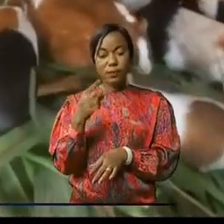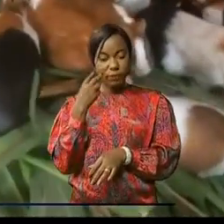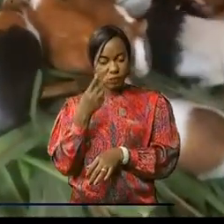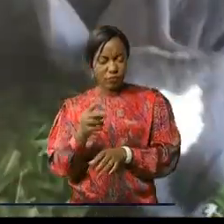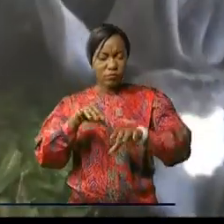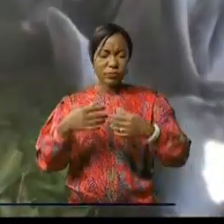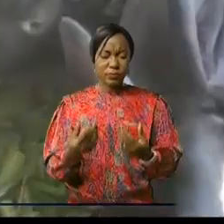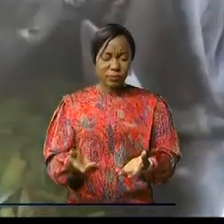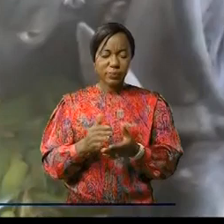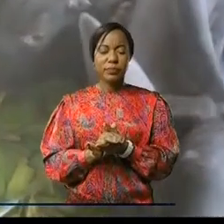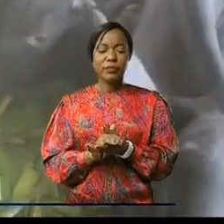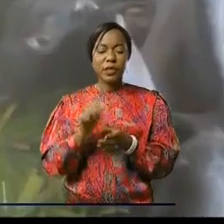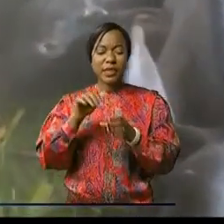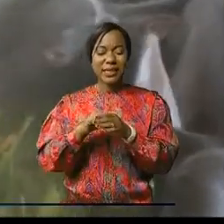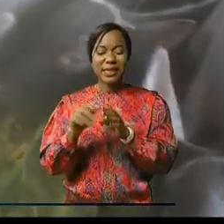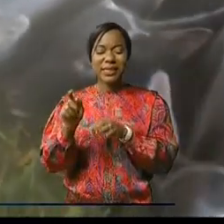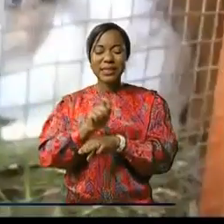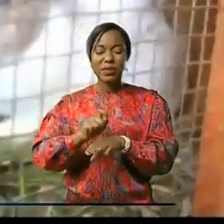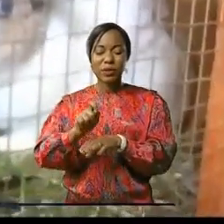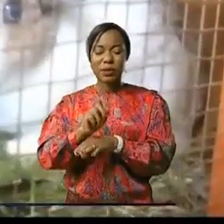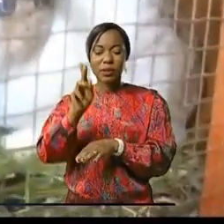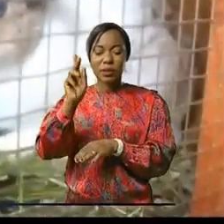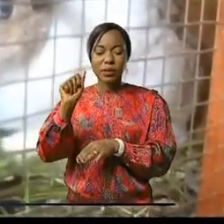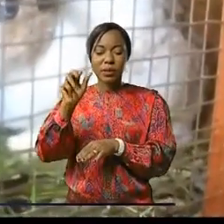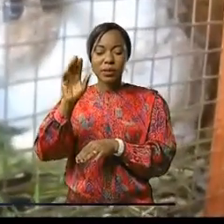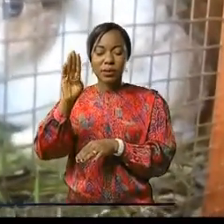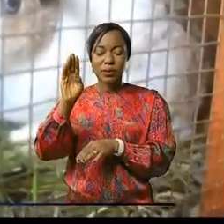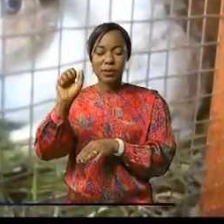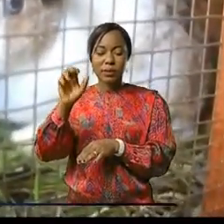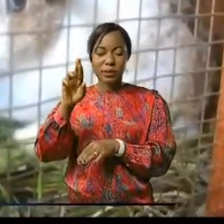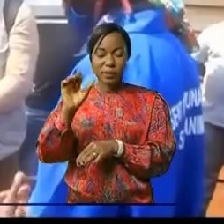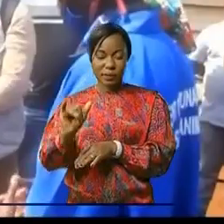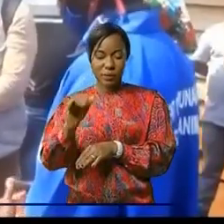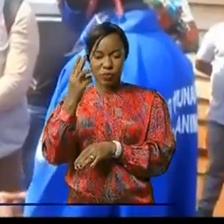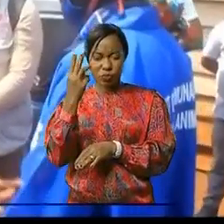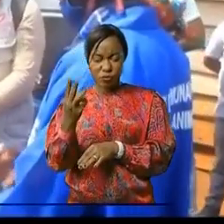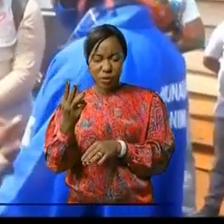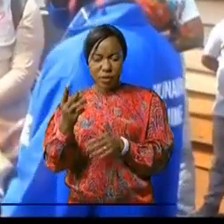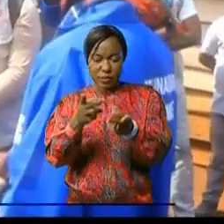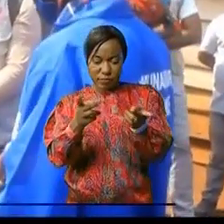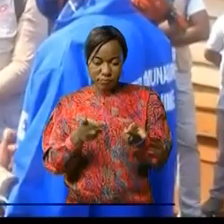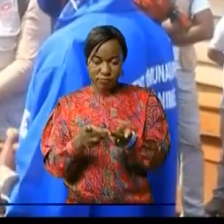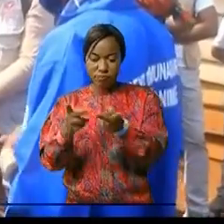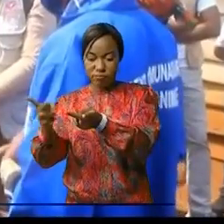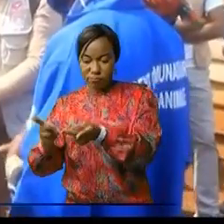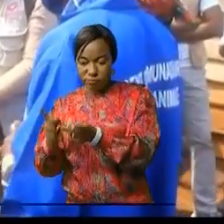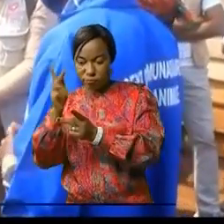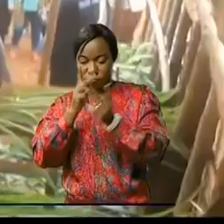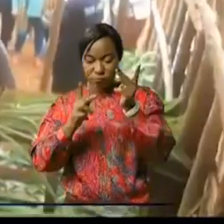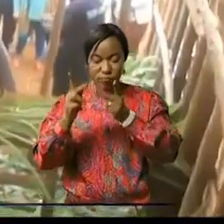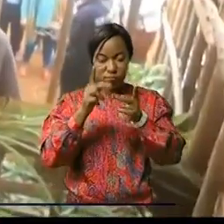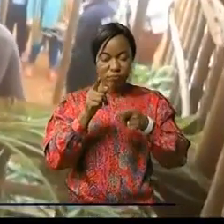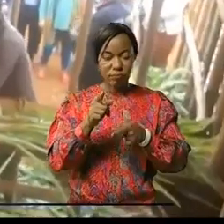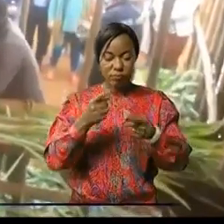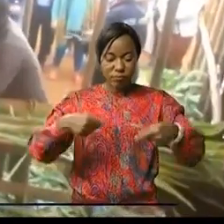les territoires du cabaret du 27 octobre. Trois sites ont été visités ce mercredi, notamment une ferme